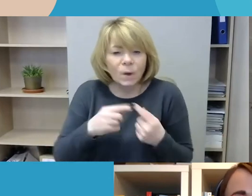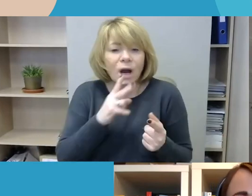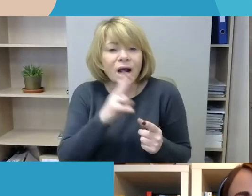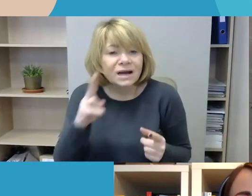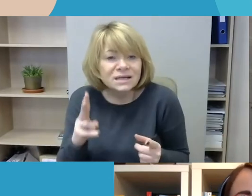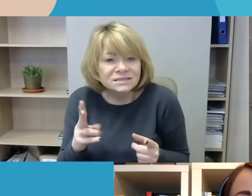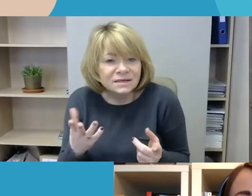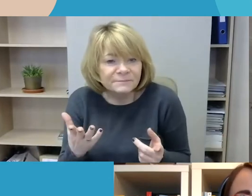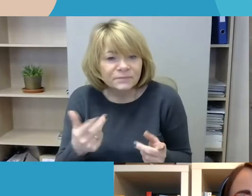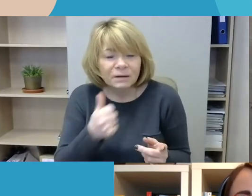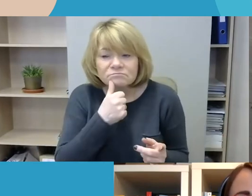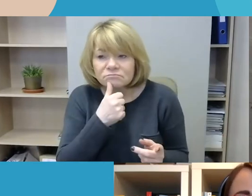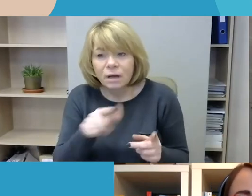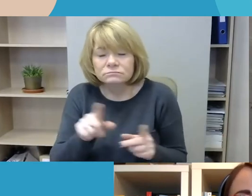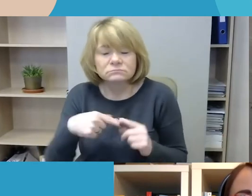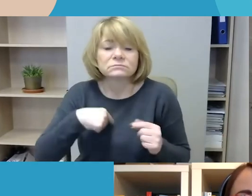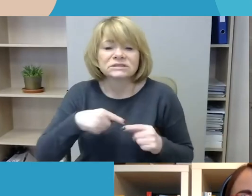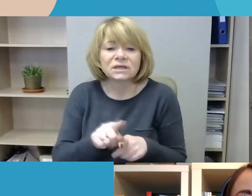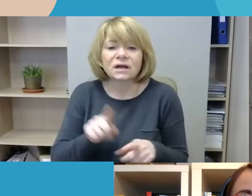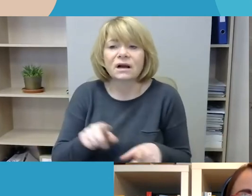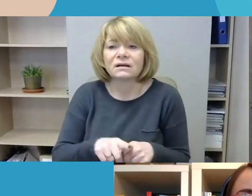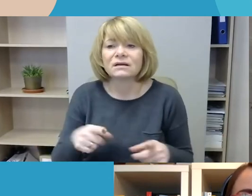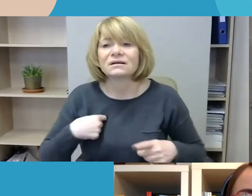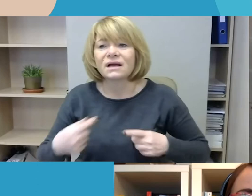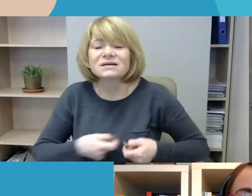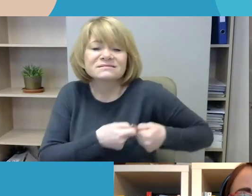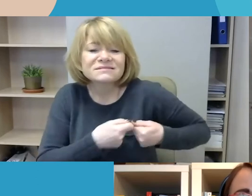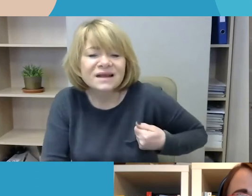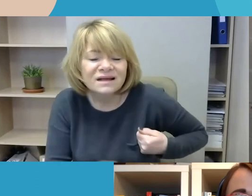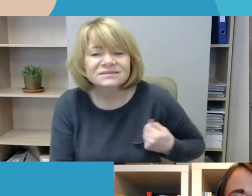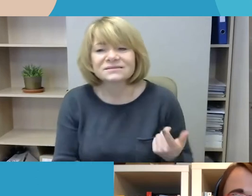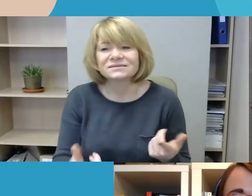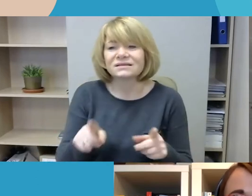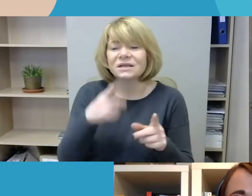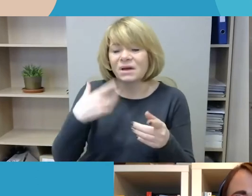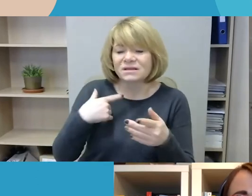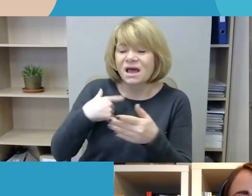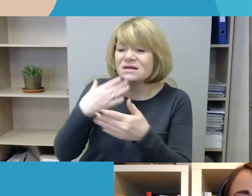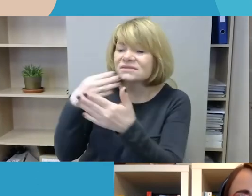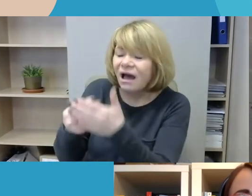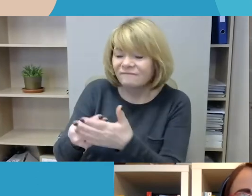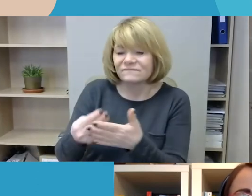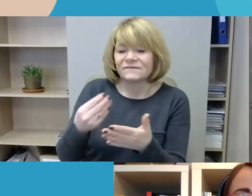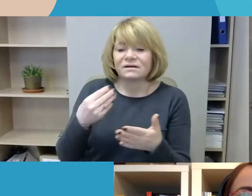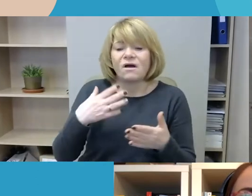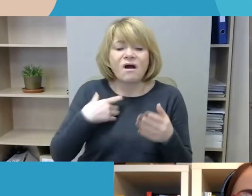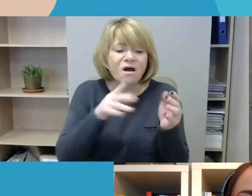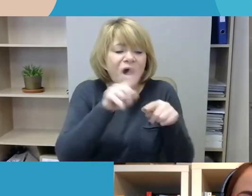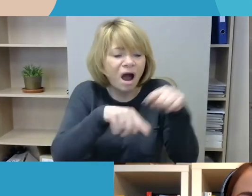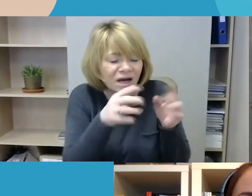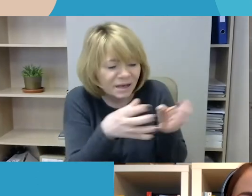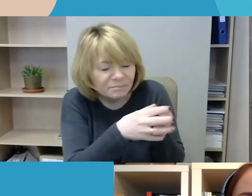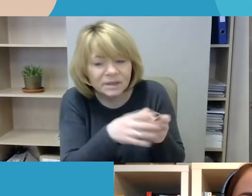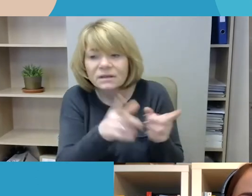nusikaltimų ūkos tikrai pateria į stresą ir išgyveno dėl savo ir artimųjų saugumo, tik tai yra labai labai svarbu